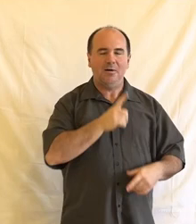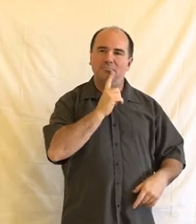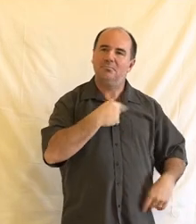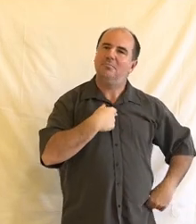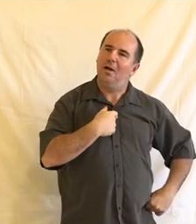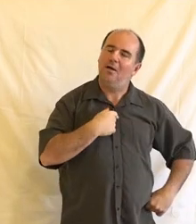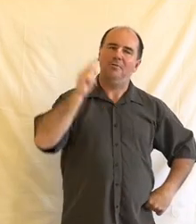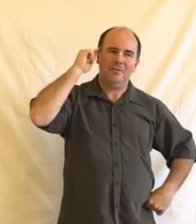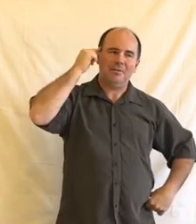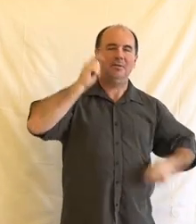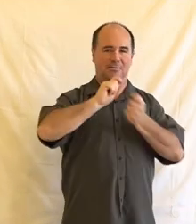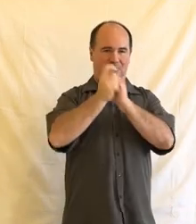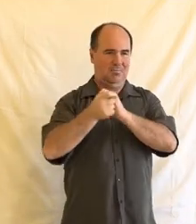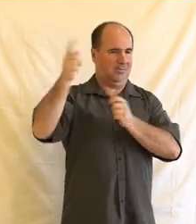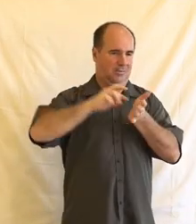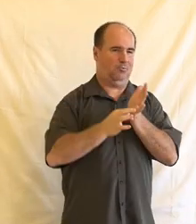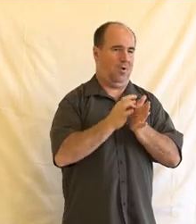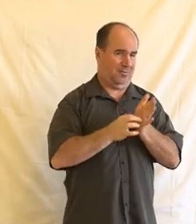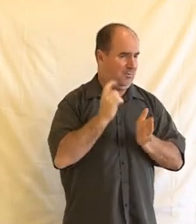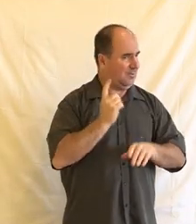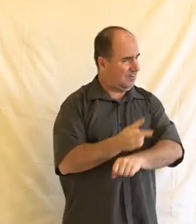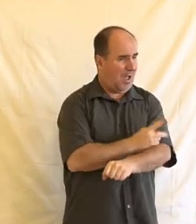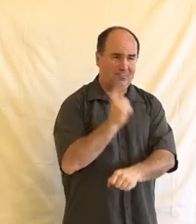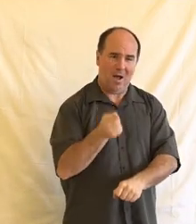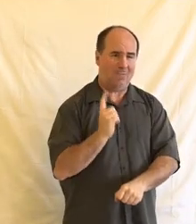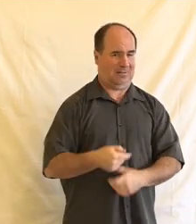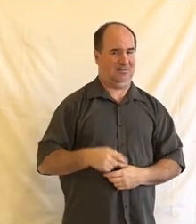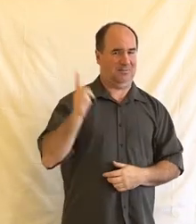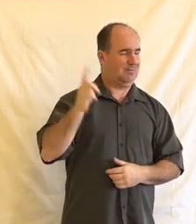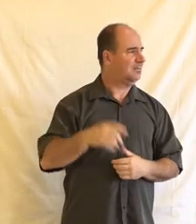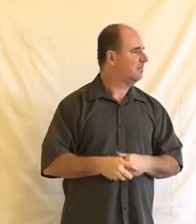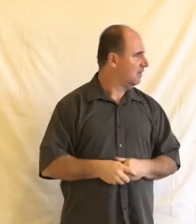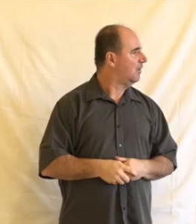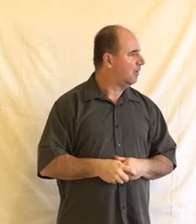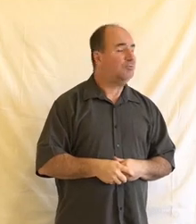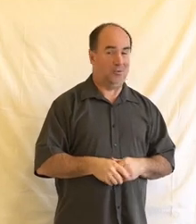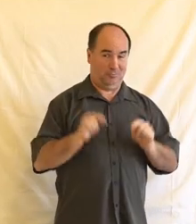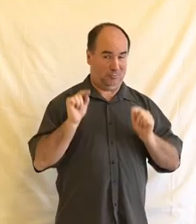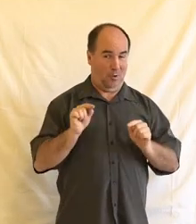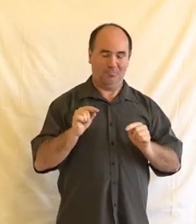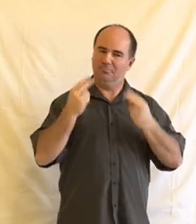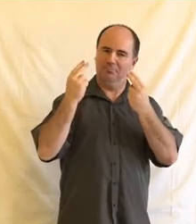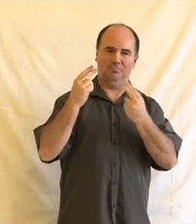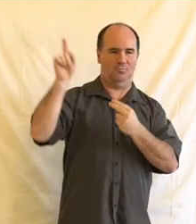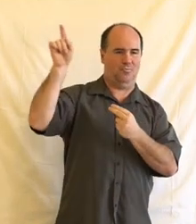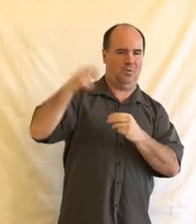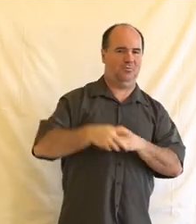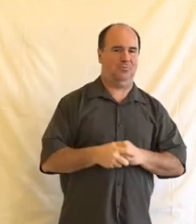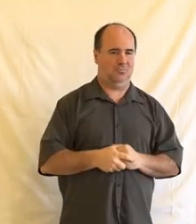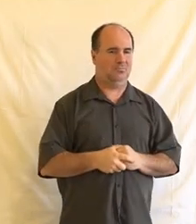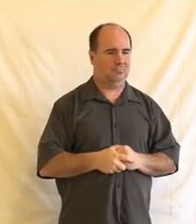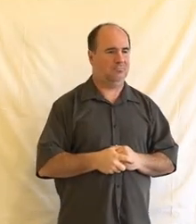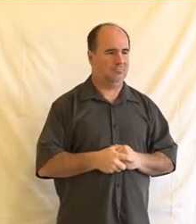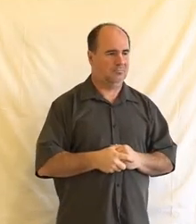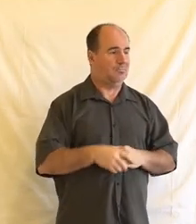sedící v lavici nebo minister ve své židli nemůže vidět, nemůže pochopit, čili tohle to je strašně důležitý, aby proto, co říkala i